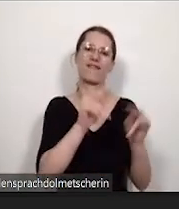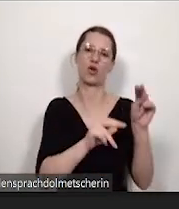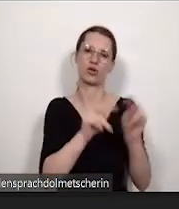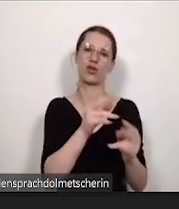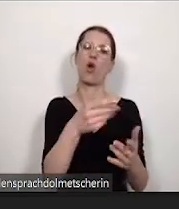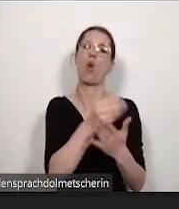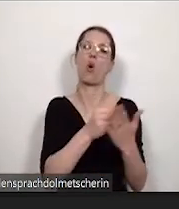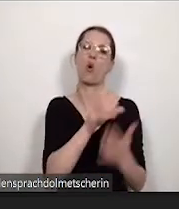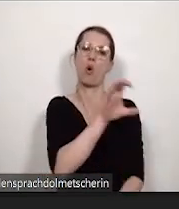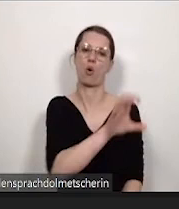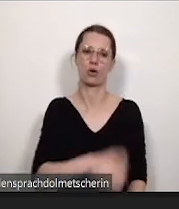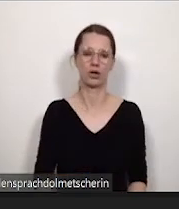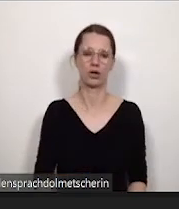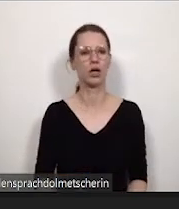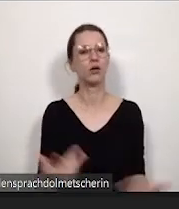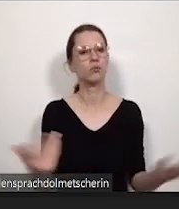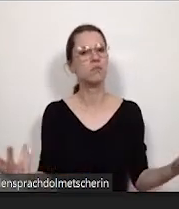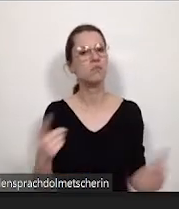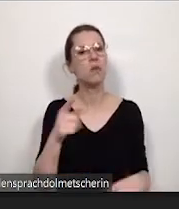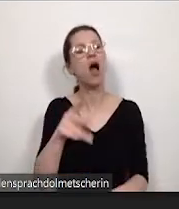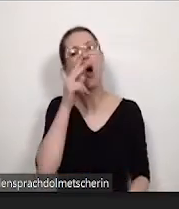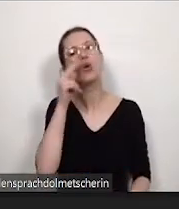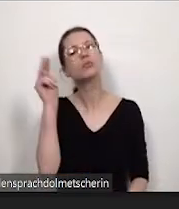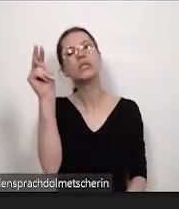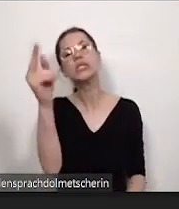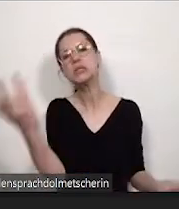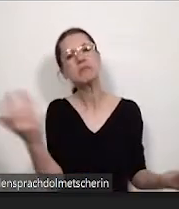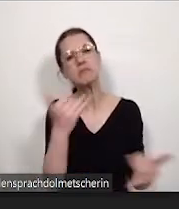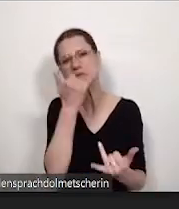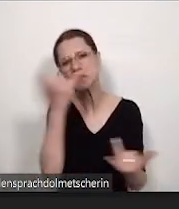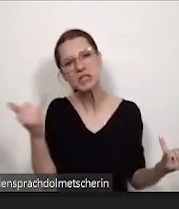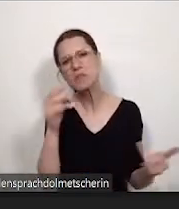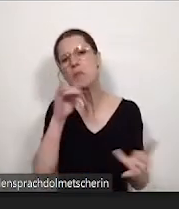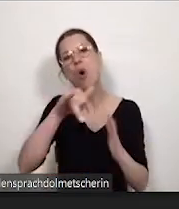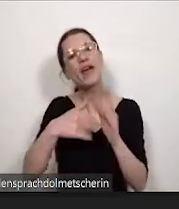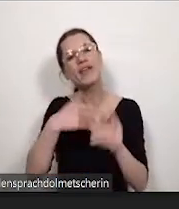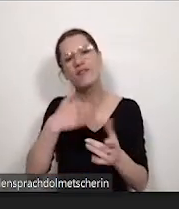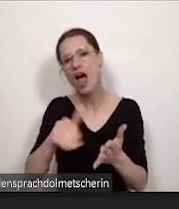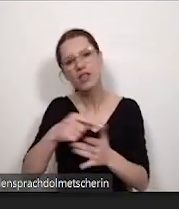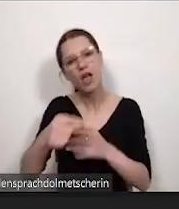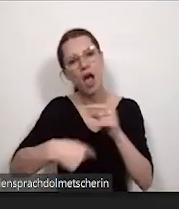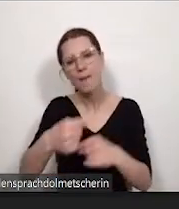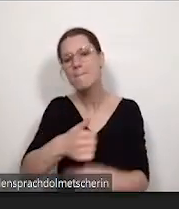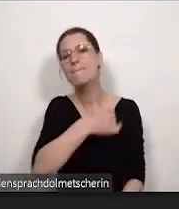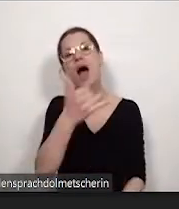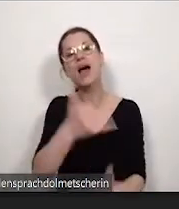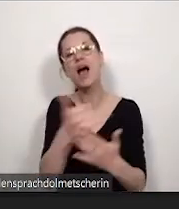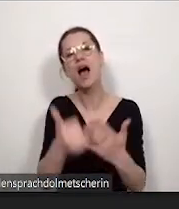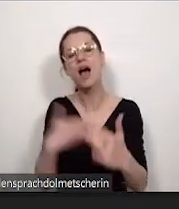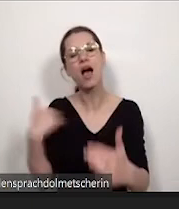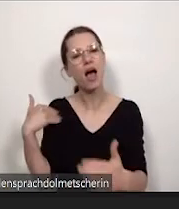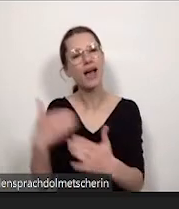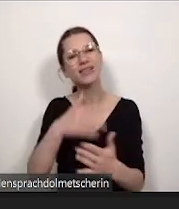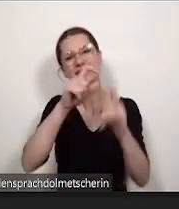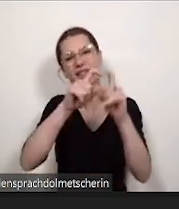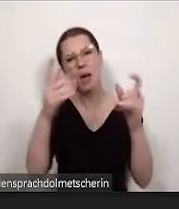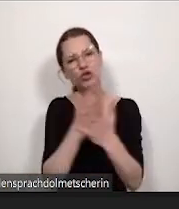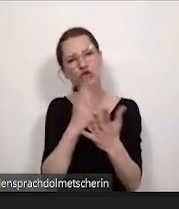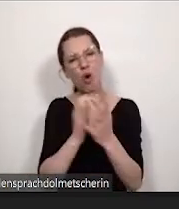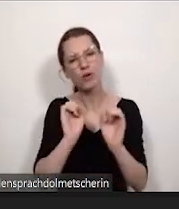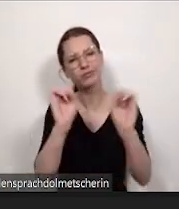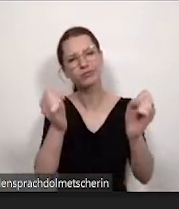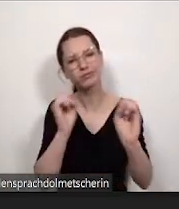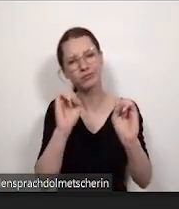Ausblick, wie geht es weiter in dem Projekt? Also wir sind jetzt, mittlerweile haben wir ein paar Jahre schon an dem Thema gearbeitet und